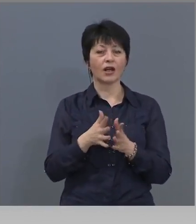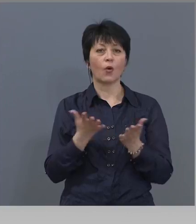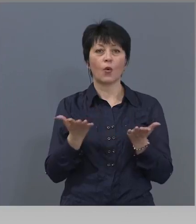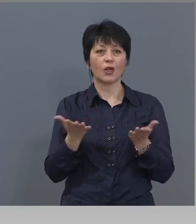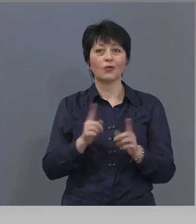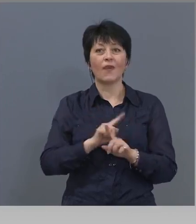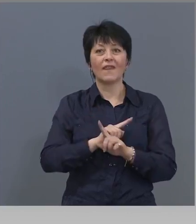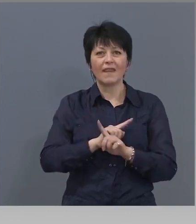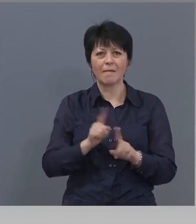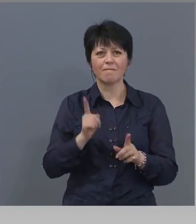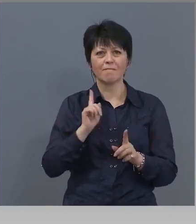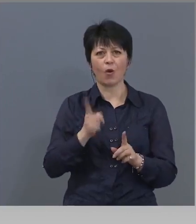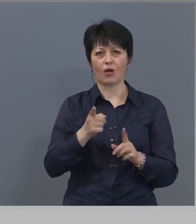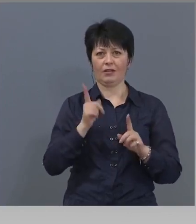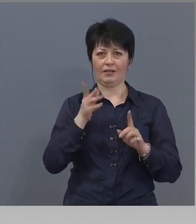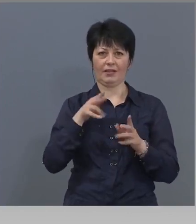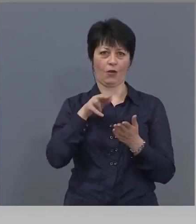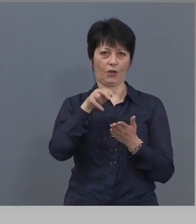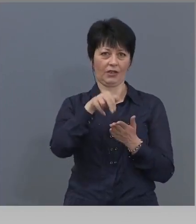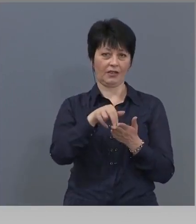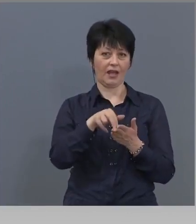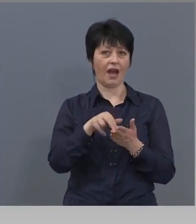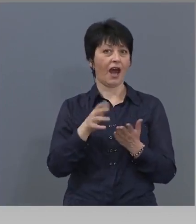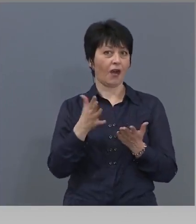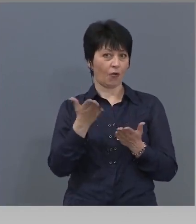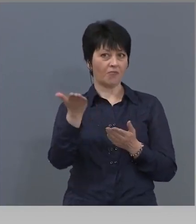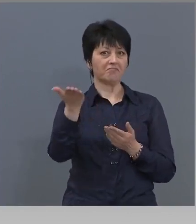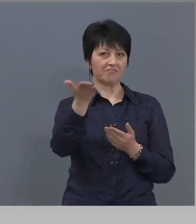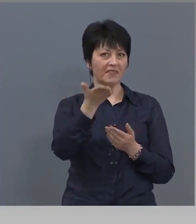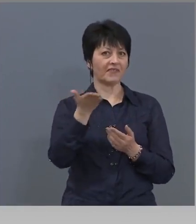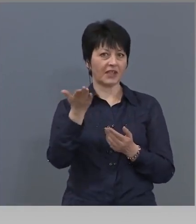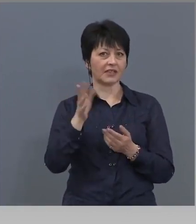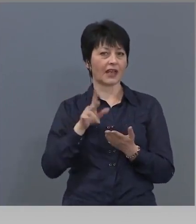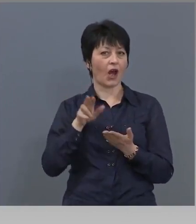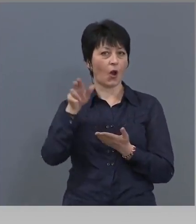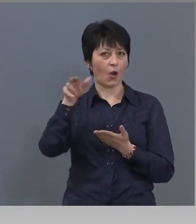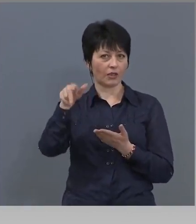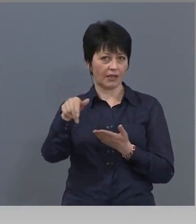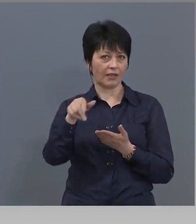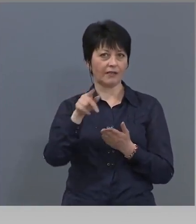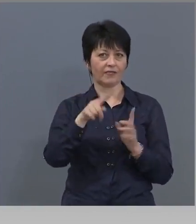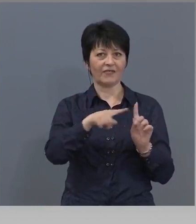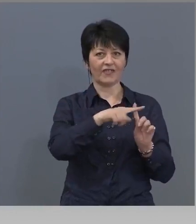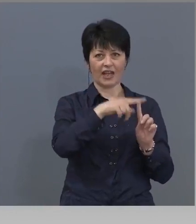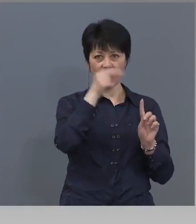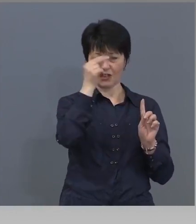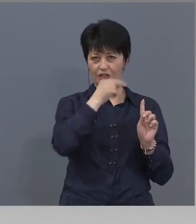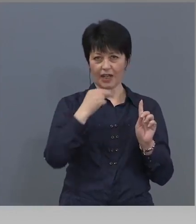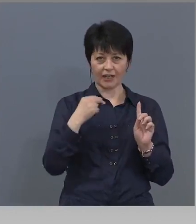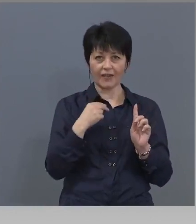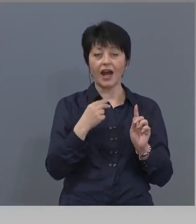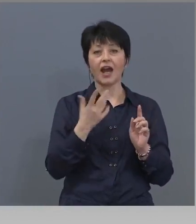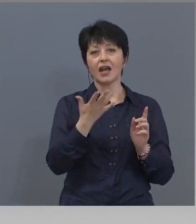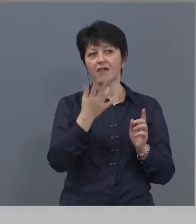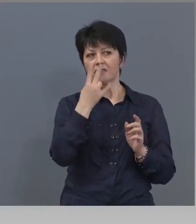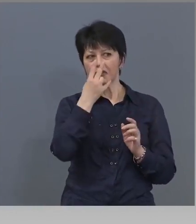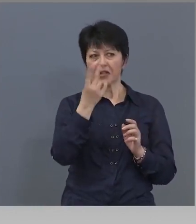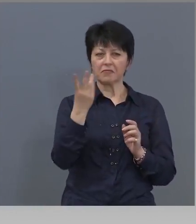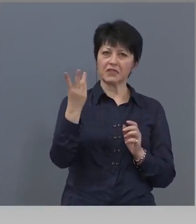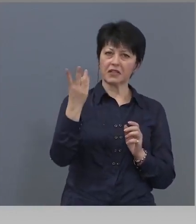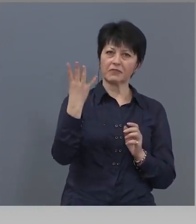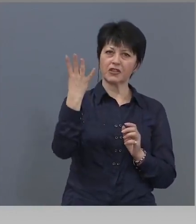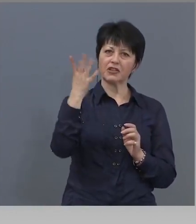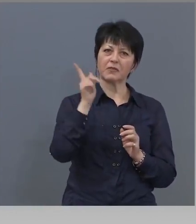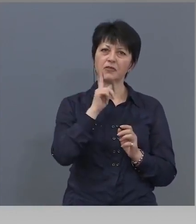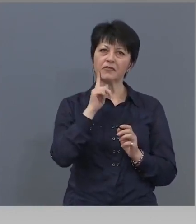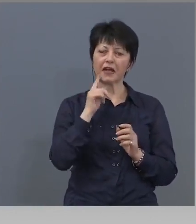Просто не могат. Може би вие, като сте ходили в църкви, има по три-четри човека, сте забелявали, седат